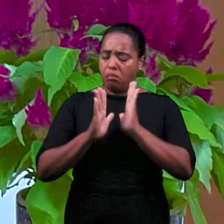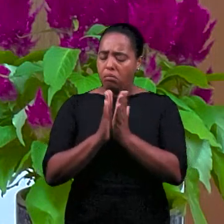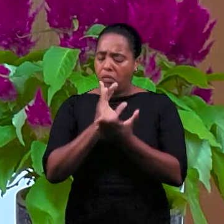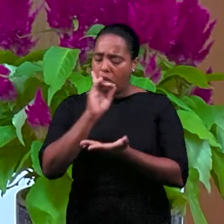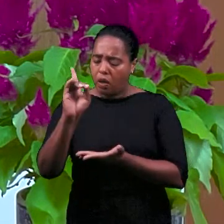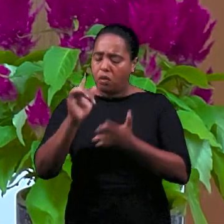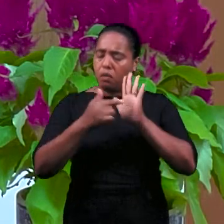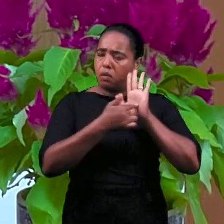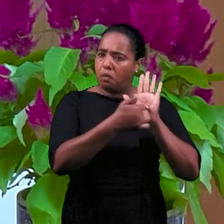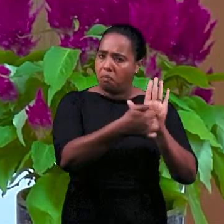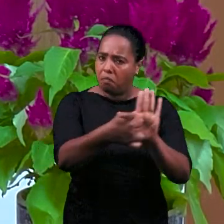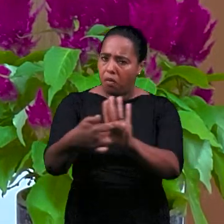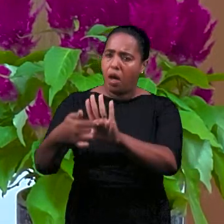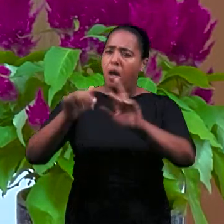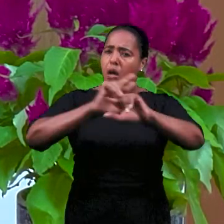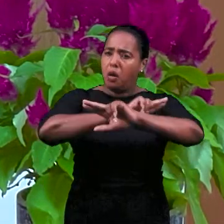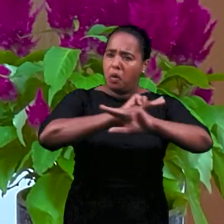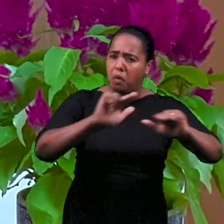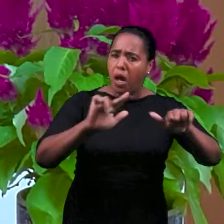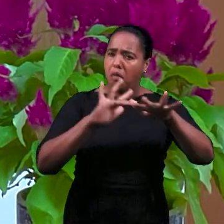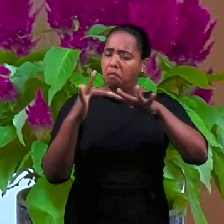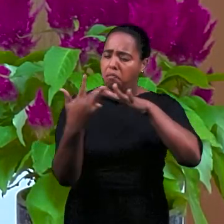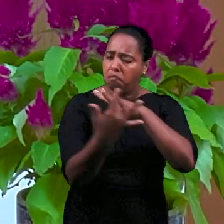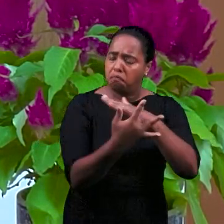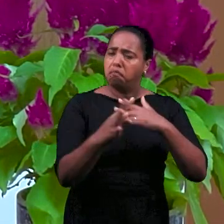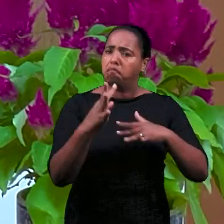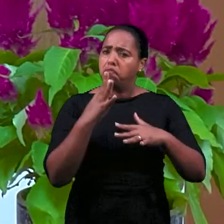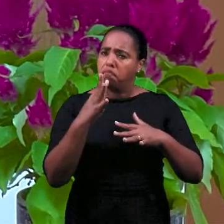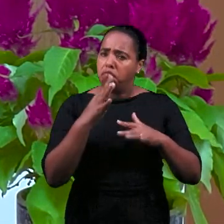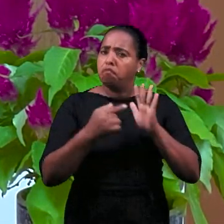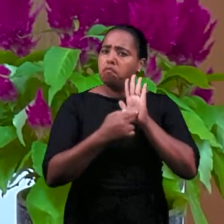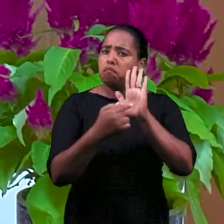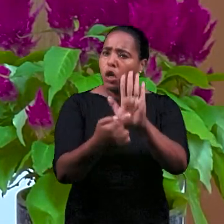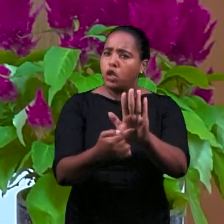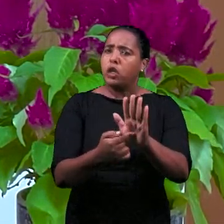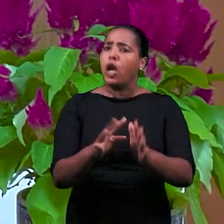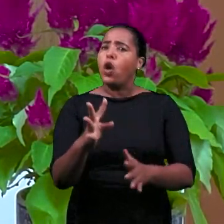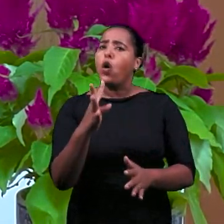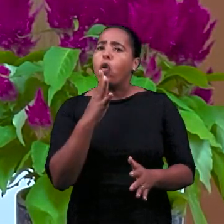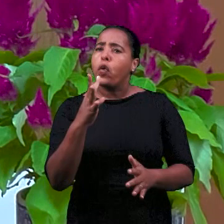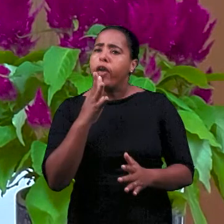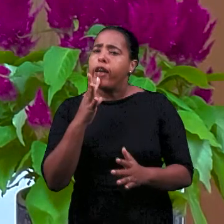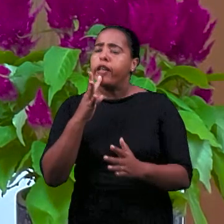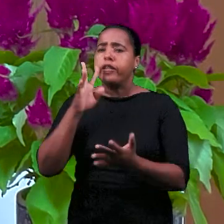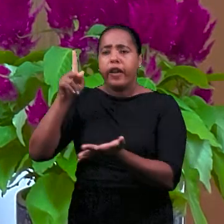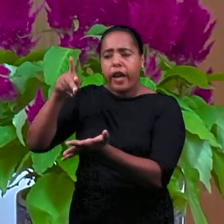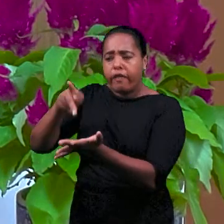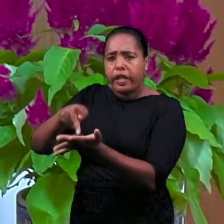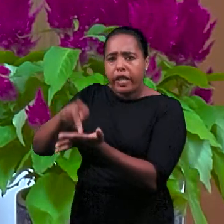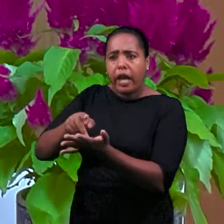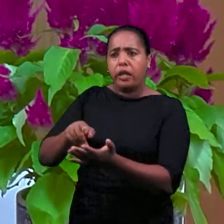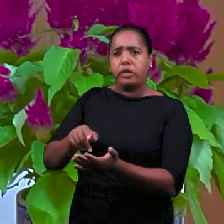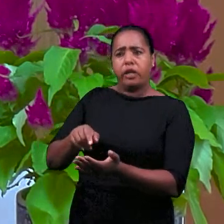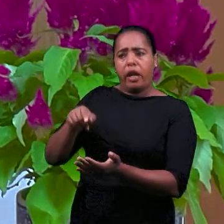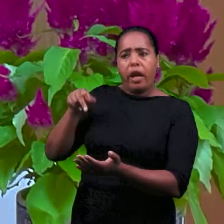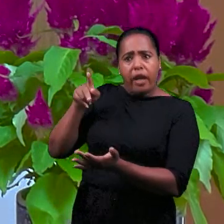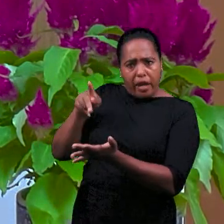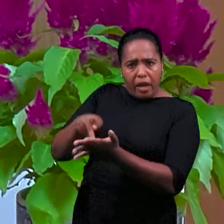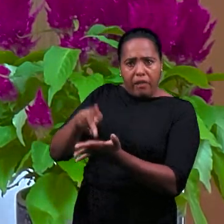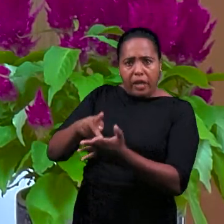говорили, да, по всем местам, «И познайте истину, и она даст вам